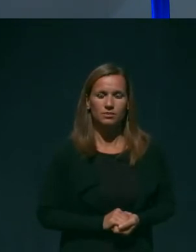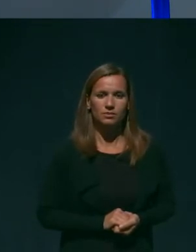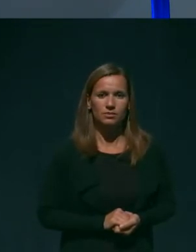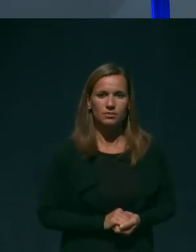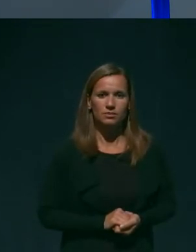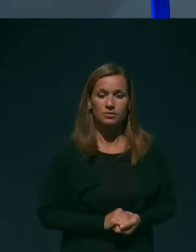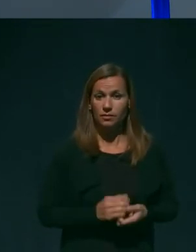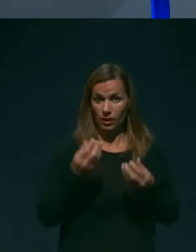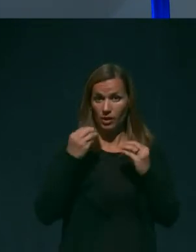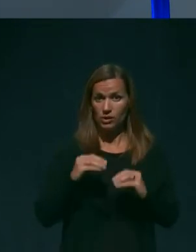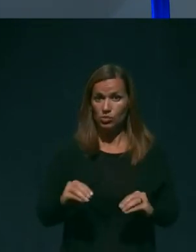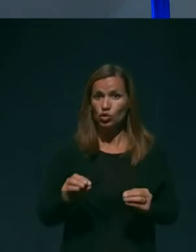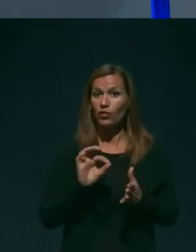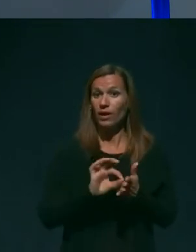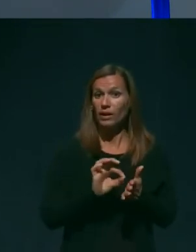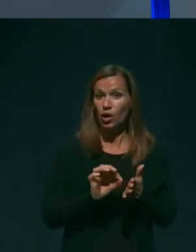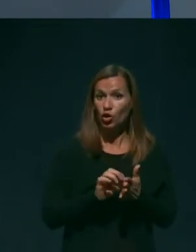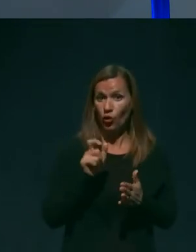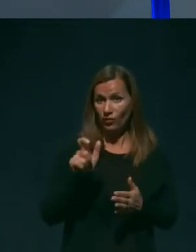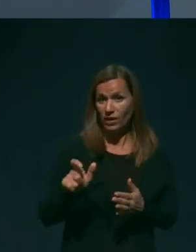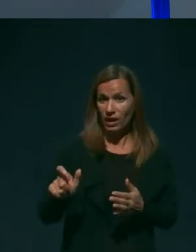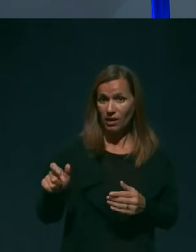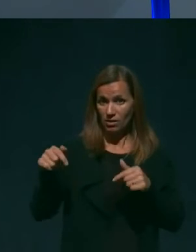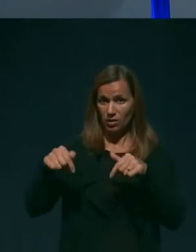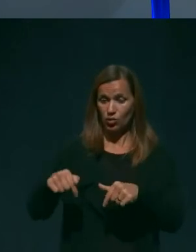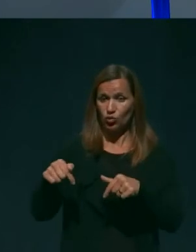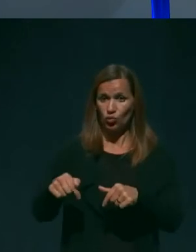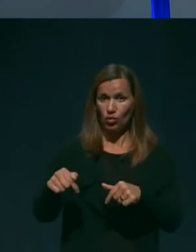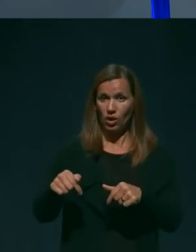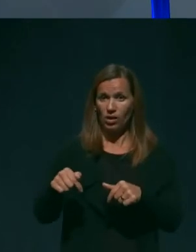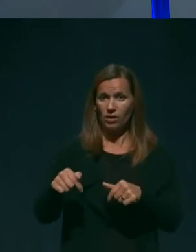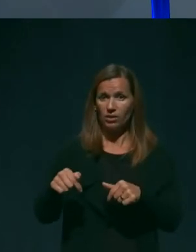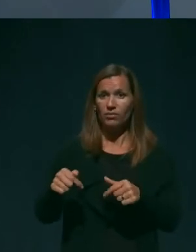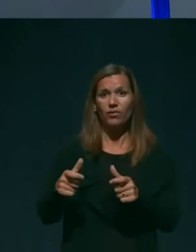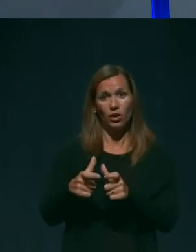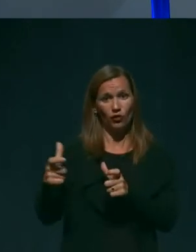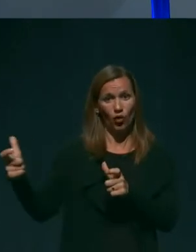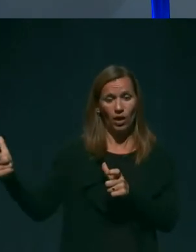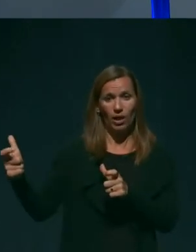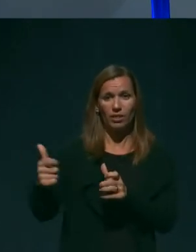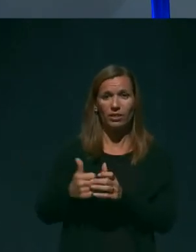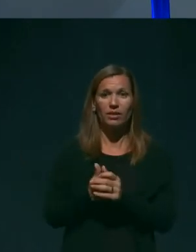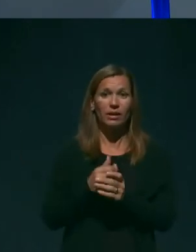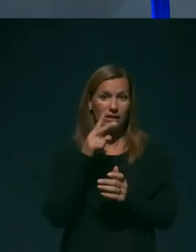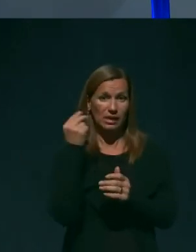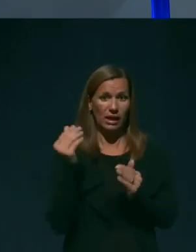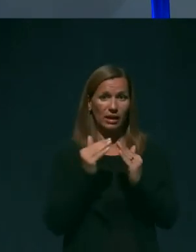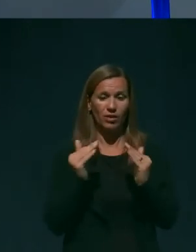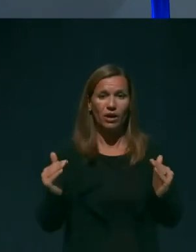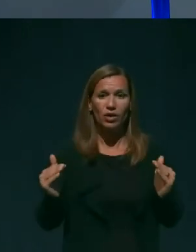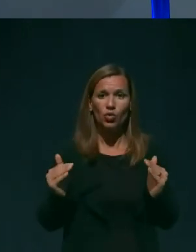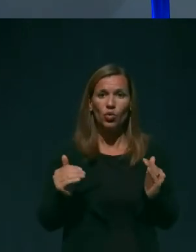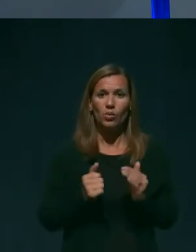Spoštovane novinarke, tukaj in novinarji v dvorani Cankarjevega doma,